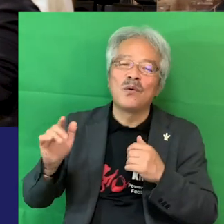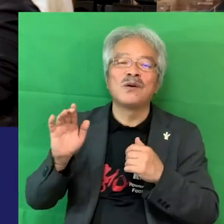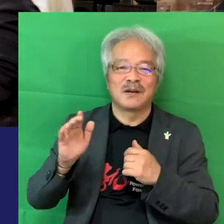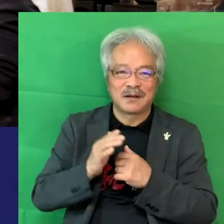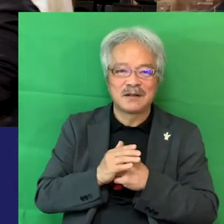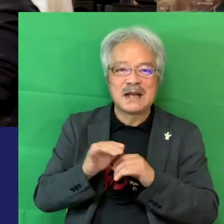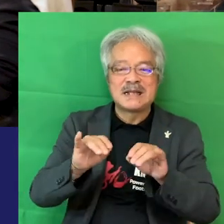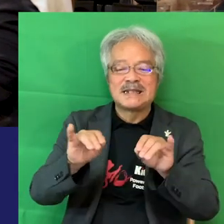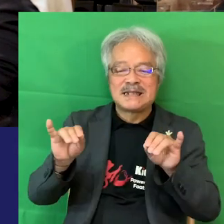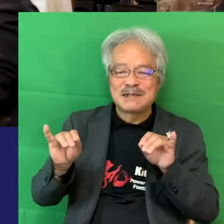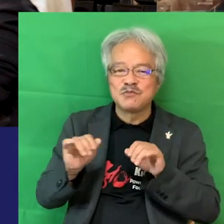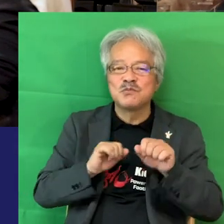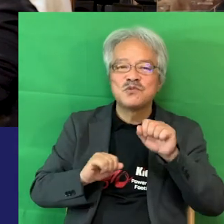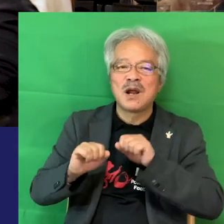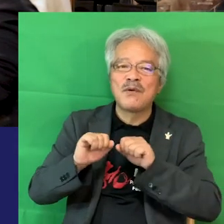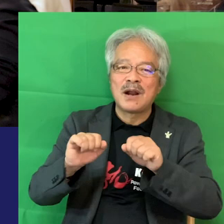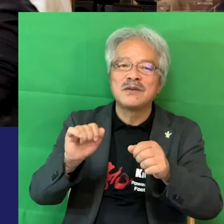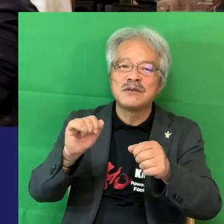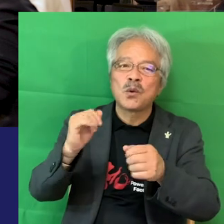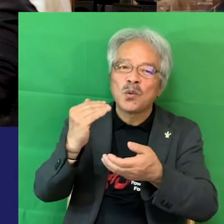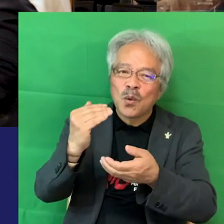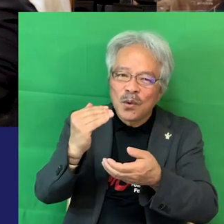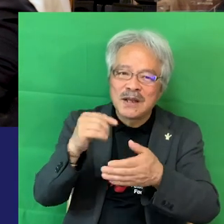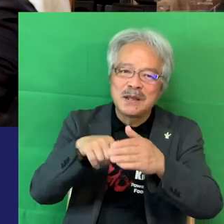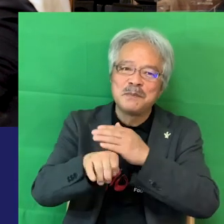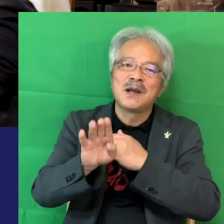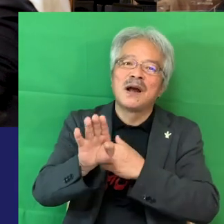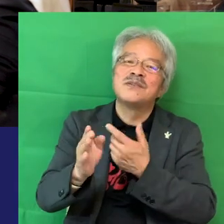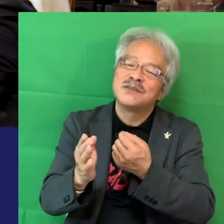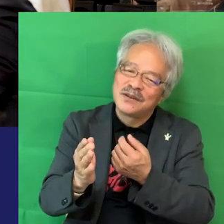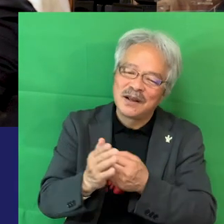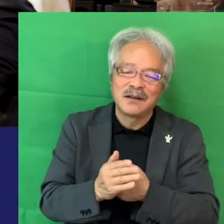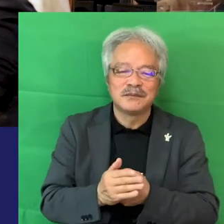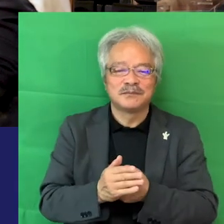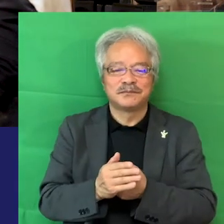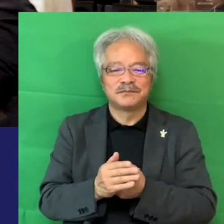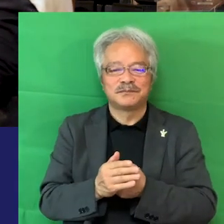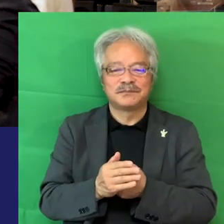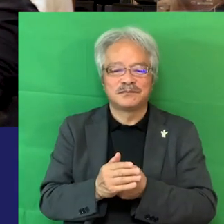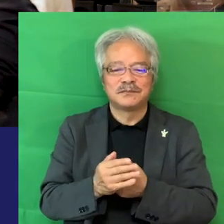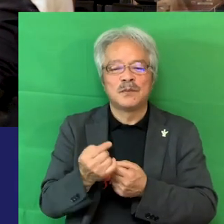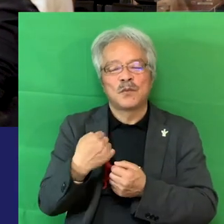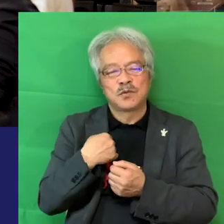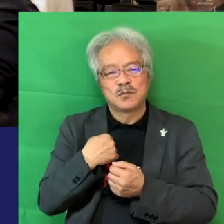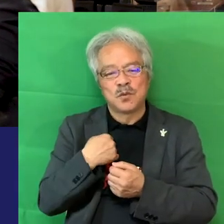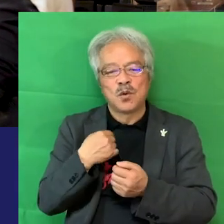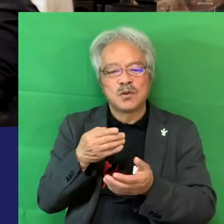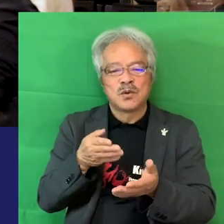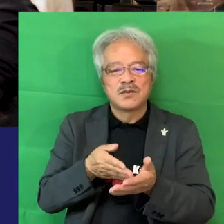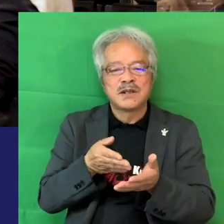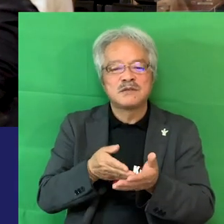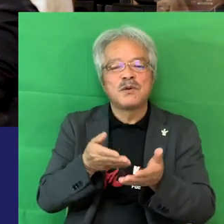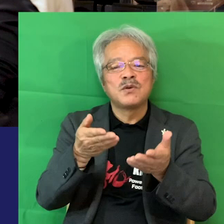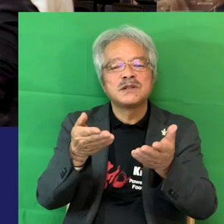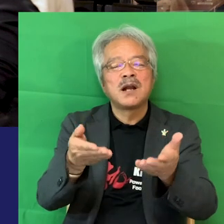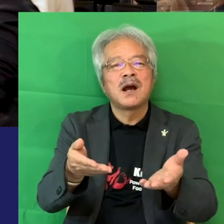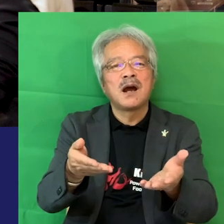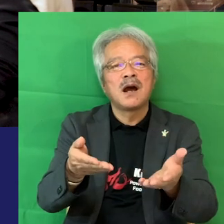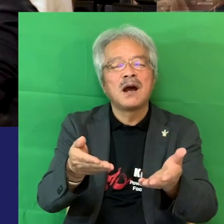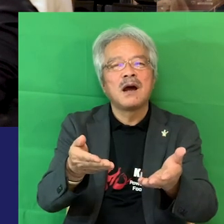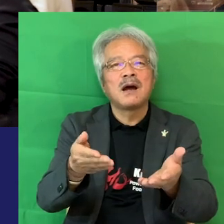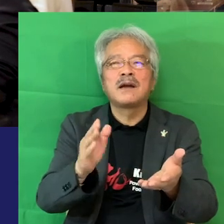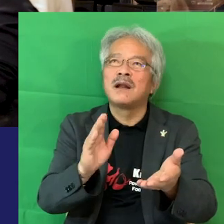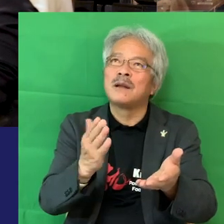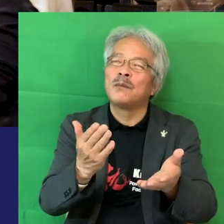ームプレーをすることに意義があるんでしょうね多分ただ僕もその説明しながらもなんだろうなぁ